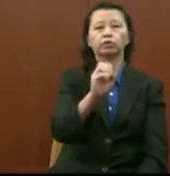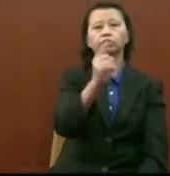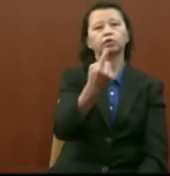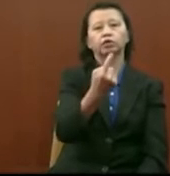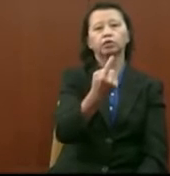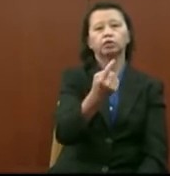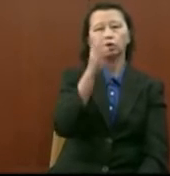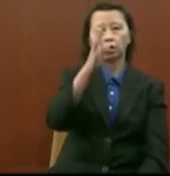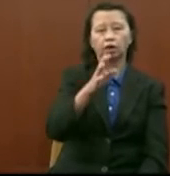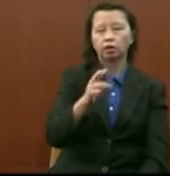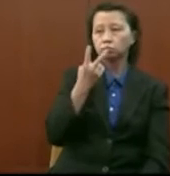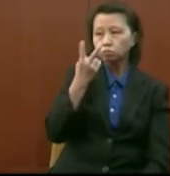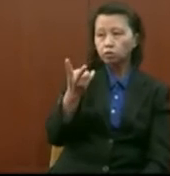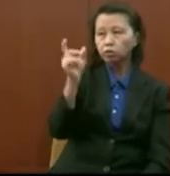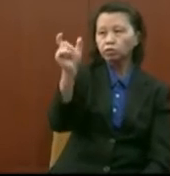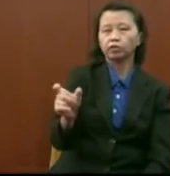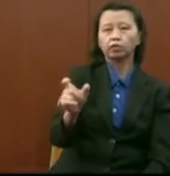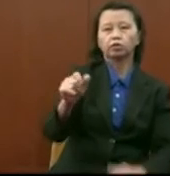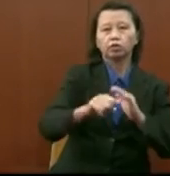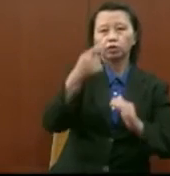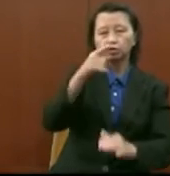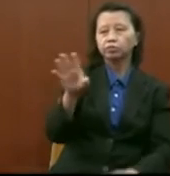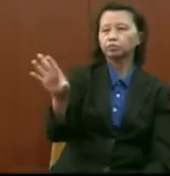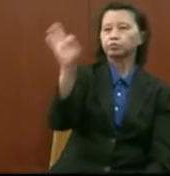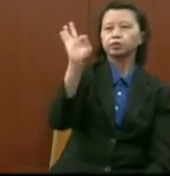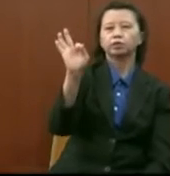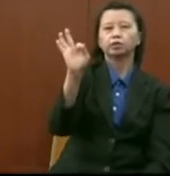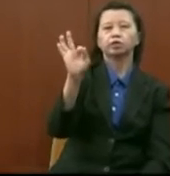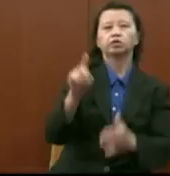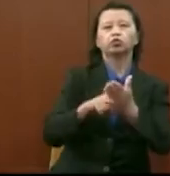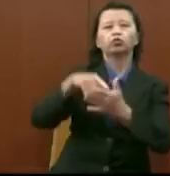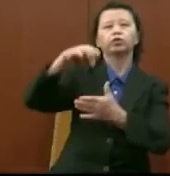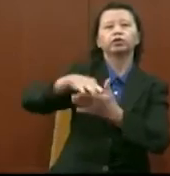yang akan menggunakan calon sebagai asas untuk memilih